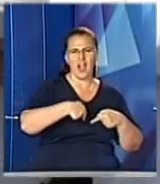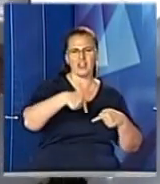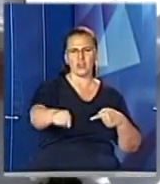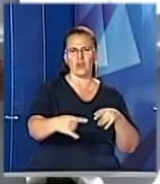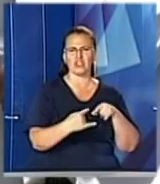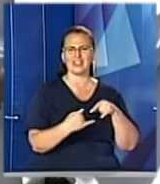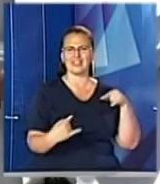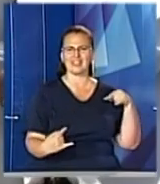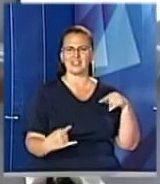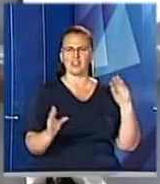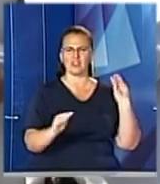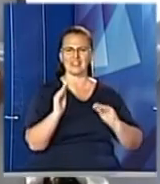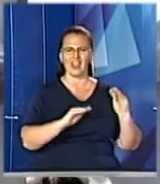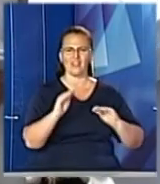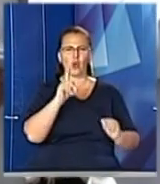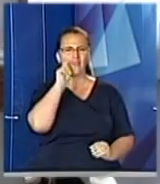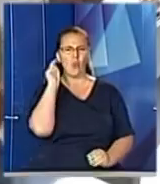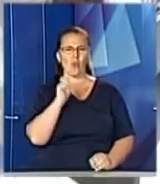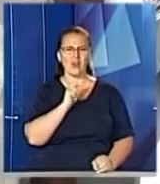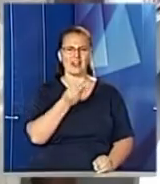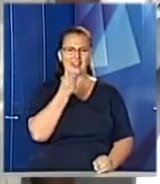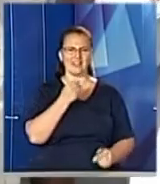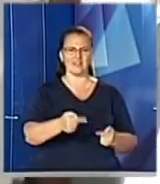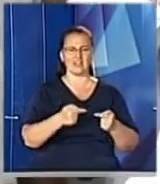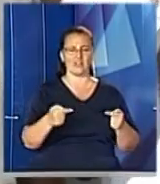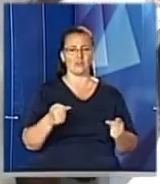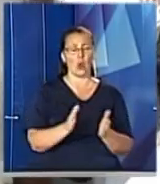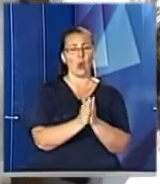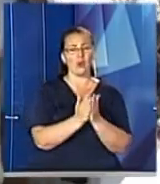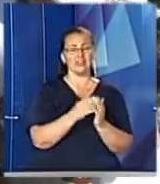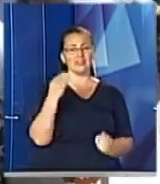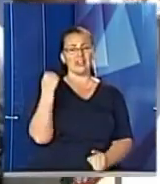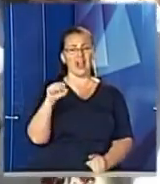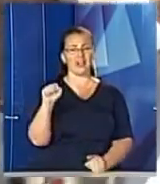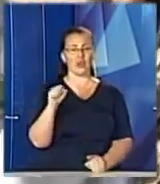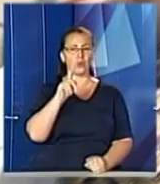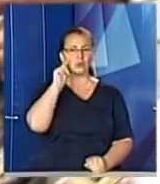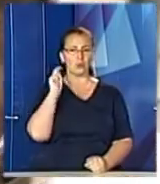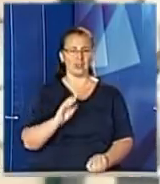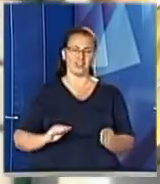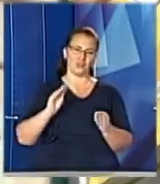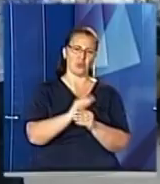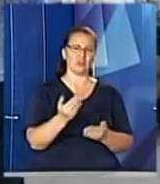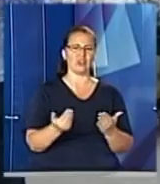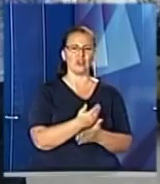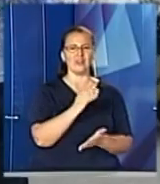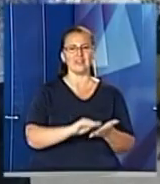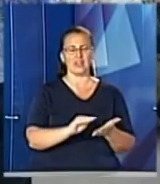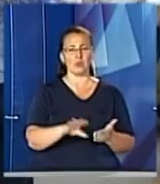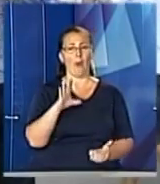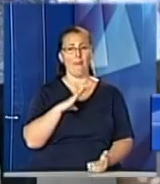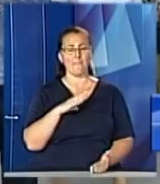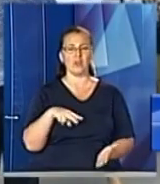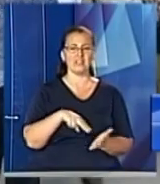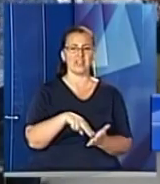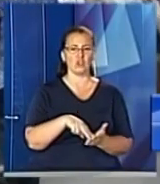сервірований українськими стравами». Тож книга рекордів України поповнилась новим записом. «Були встановлені в